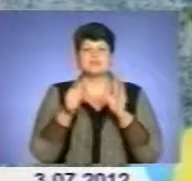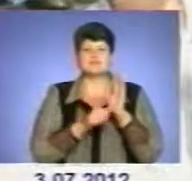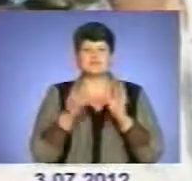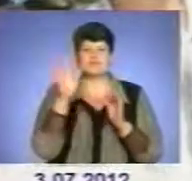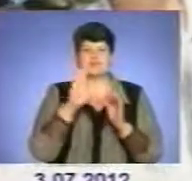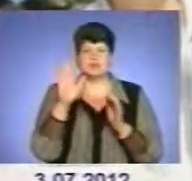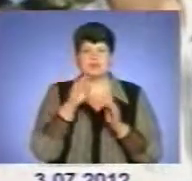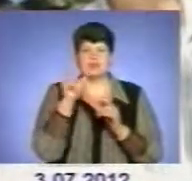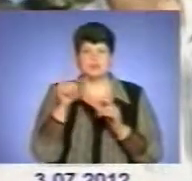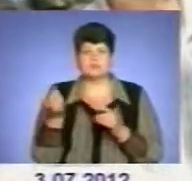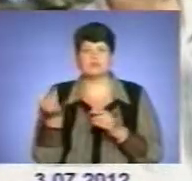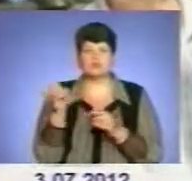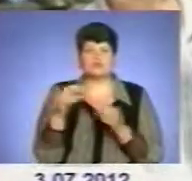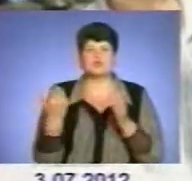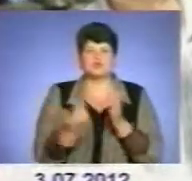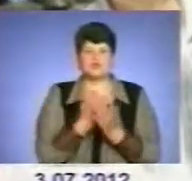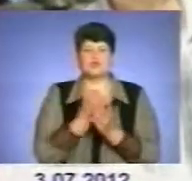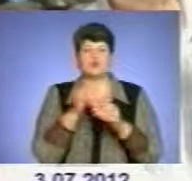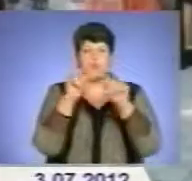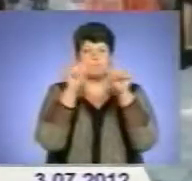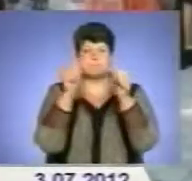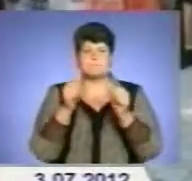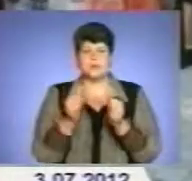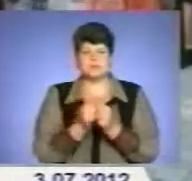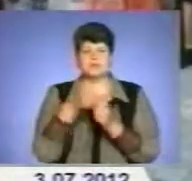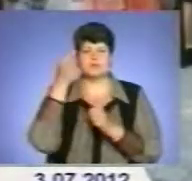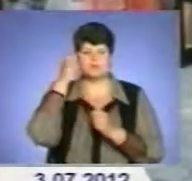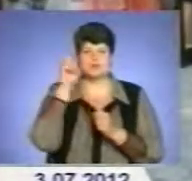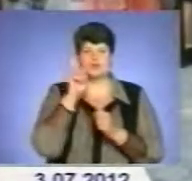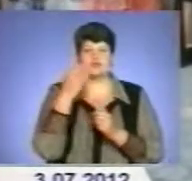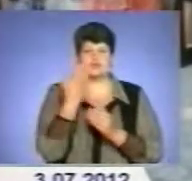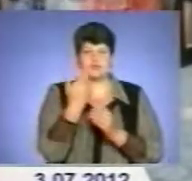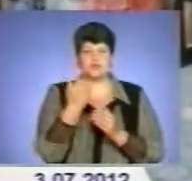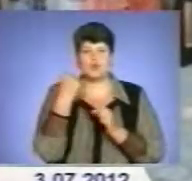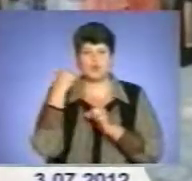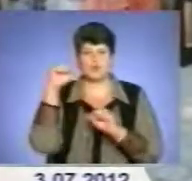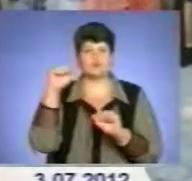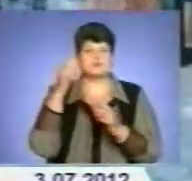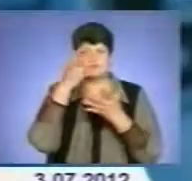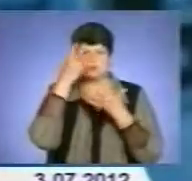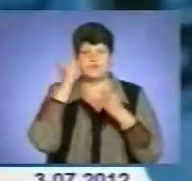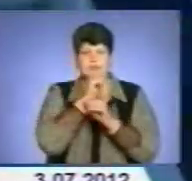знову прийдуть до пам'ятника жертвам політичних репресій. Адже переконані, їхнього подвигу забувати не можна.